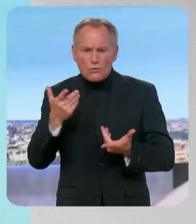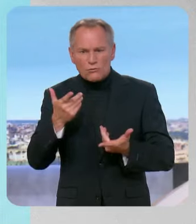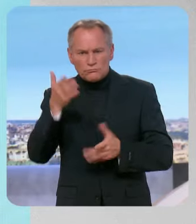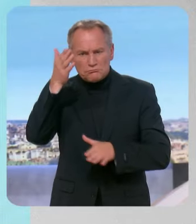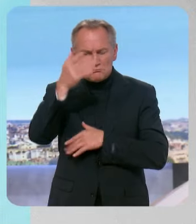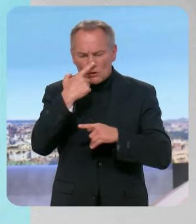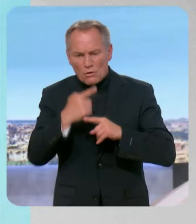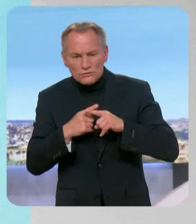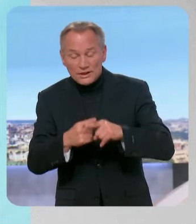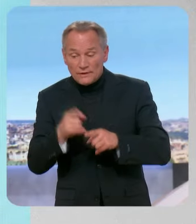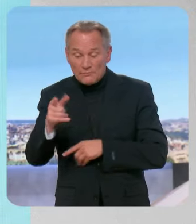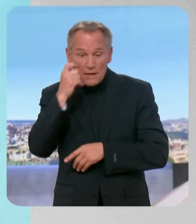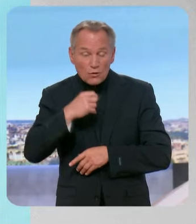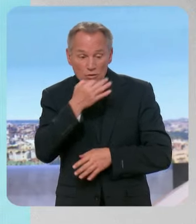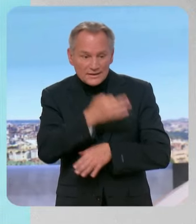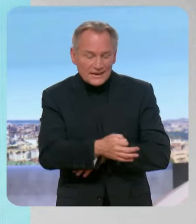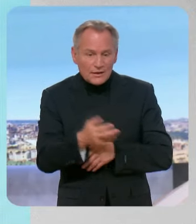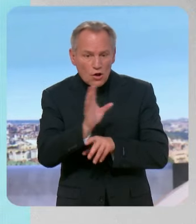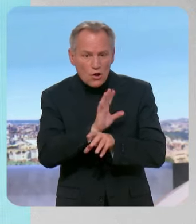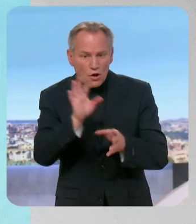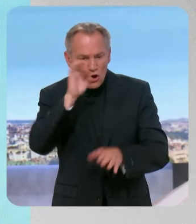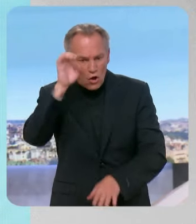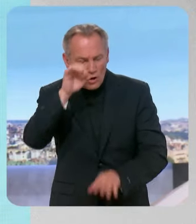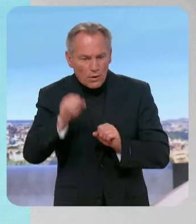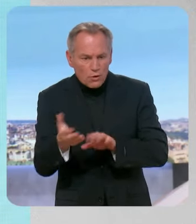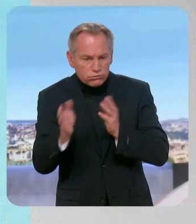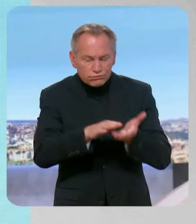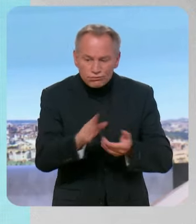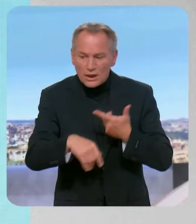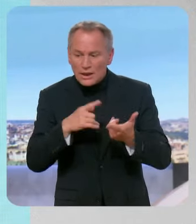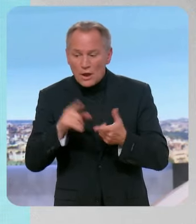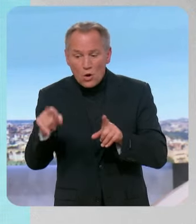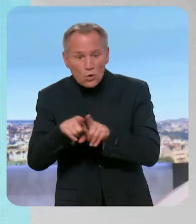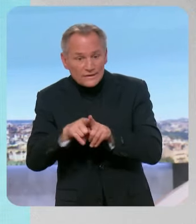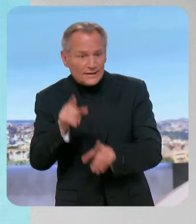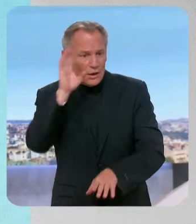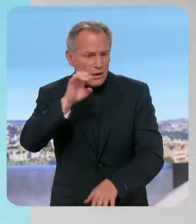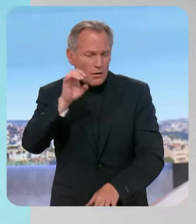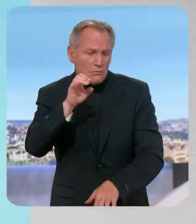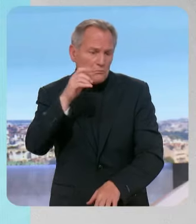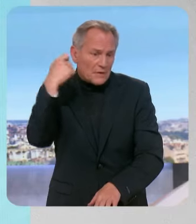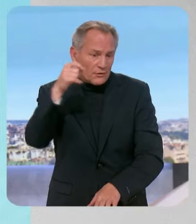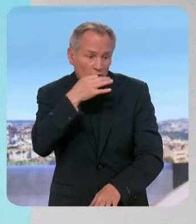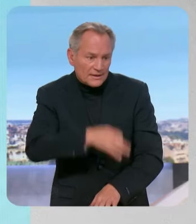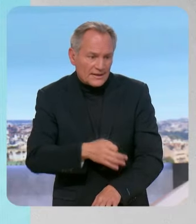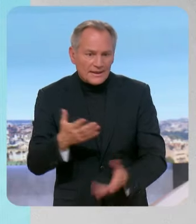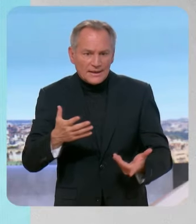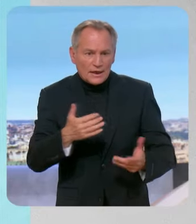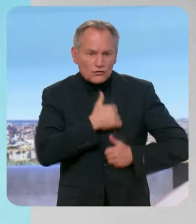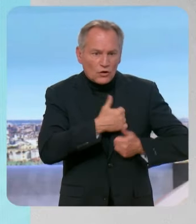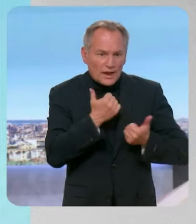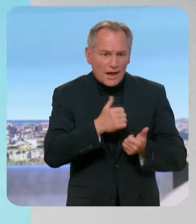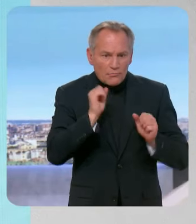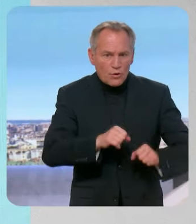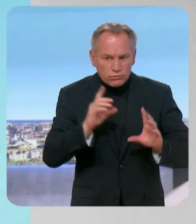'il redit qu'il ne faut pas exclure l'envoi de troupes au sol en Ukraine, alors qu'on sait que les pays européens